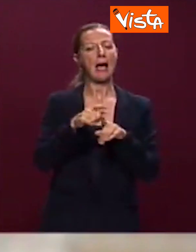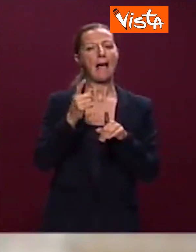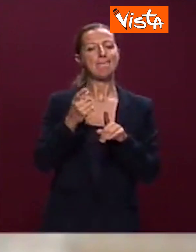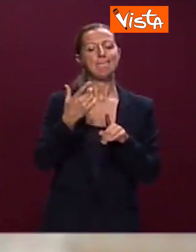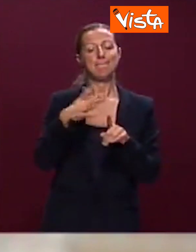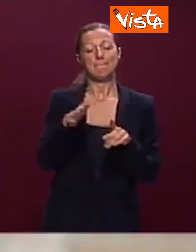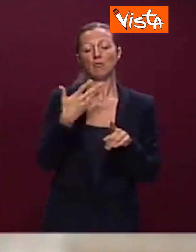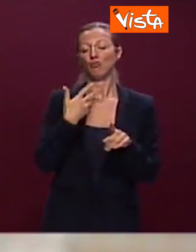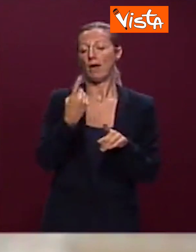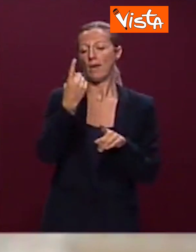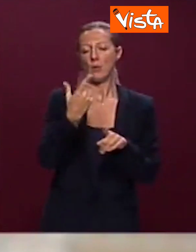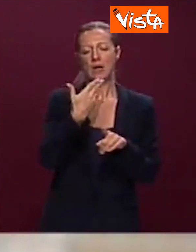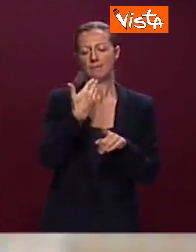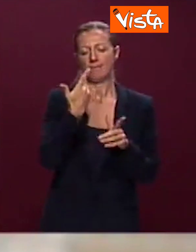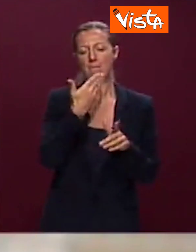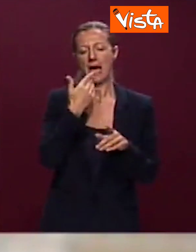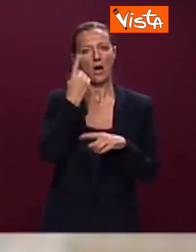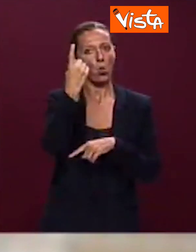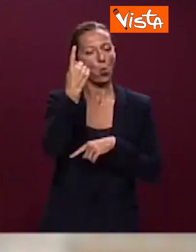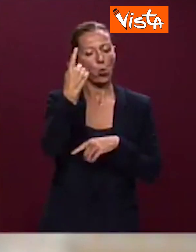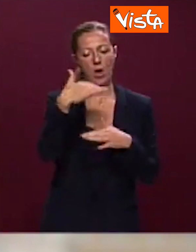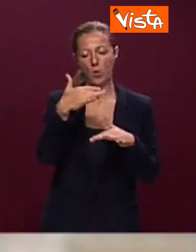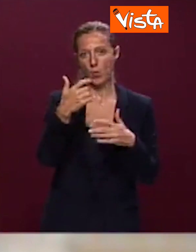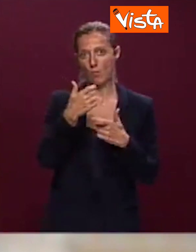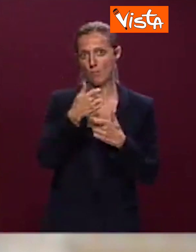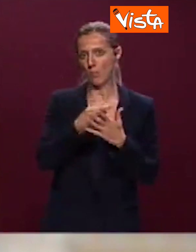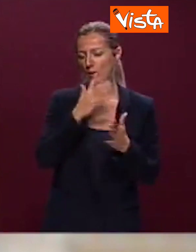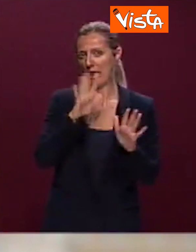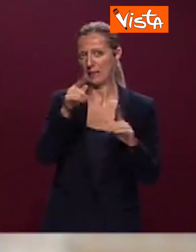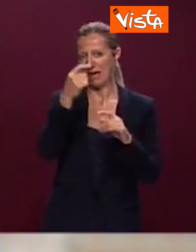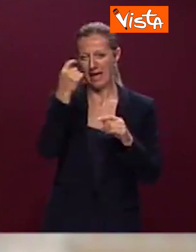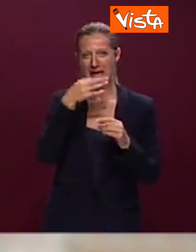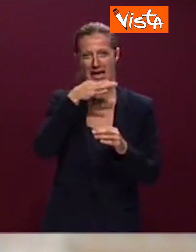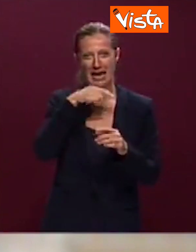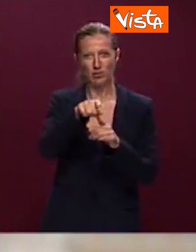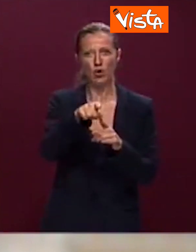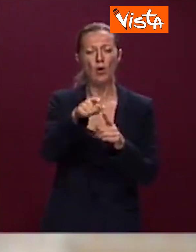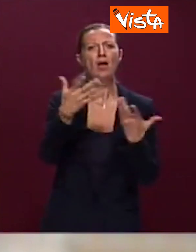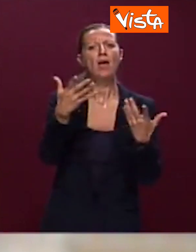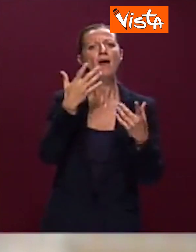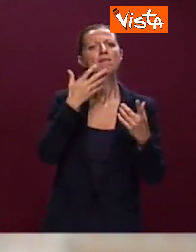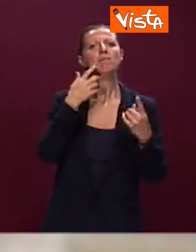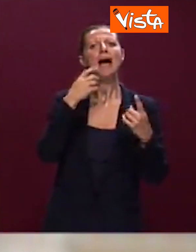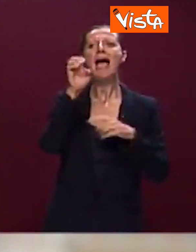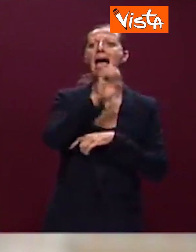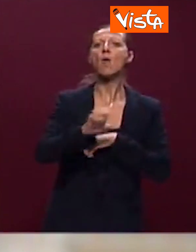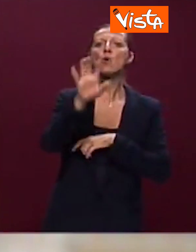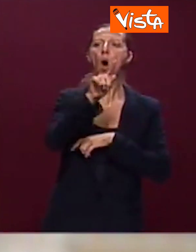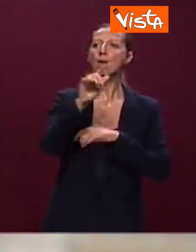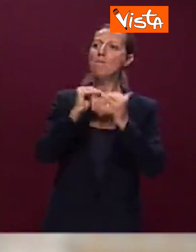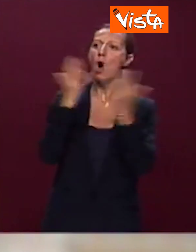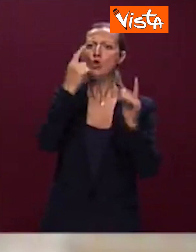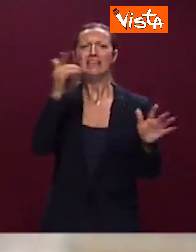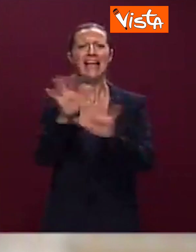'assenza clamorosa in questa riflessione. Quale futuro può avere l'Europa in questo mondo